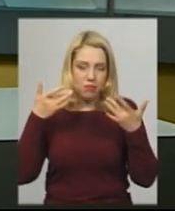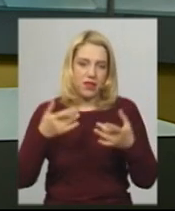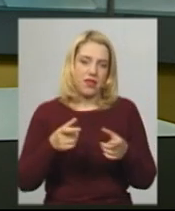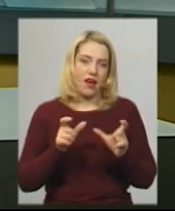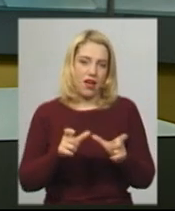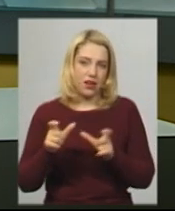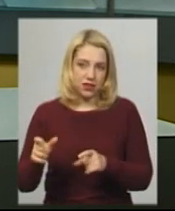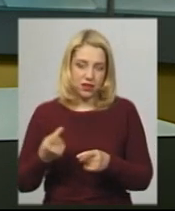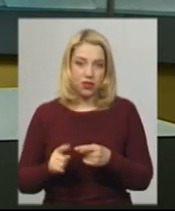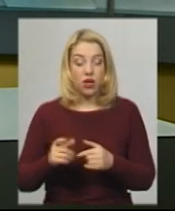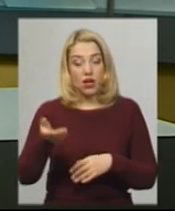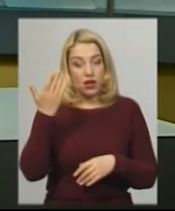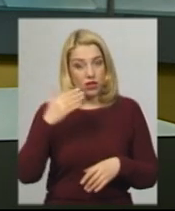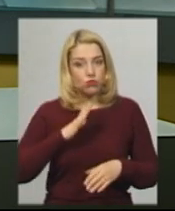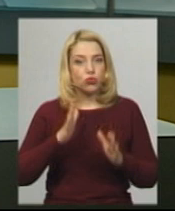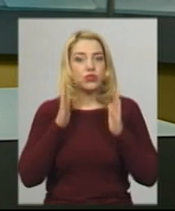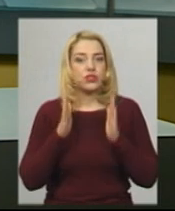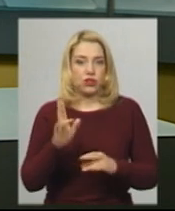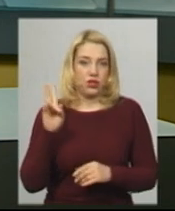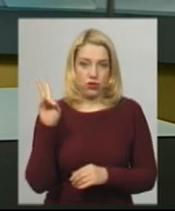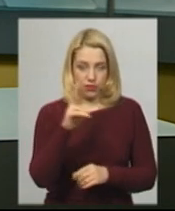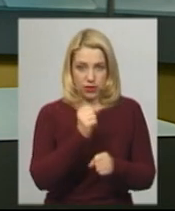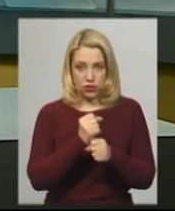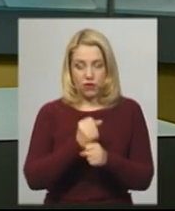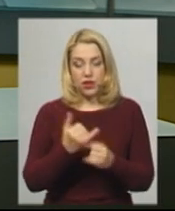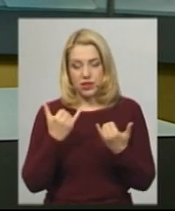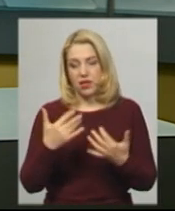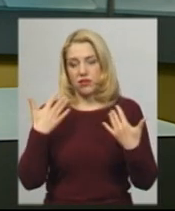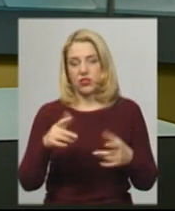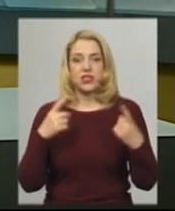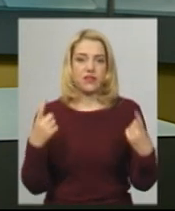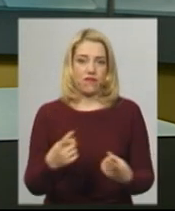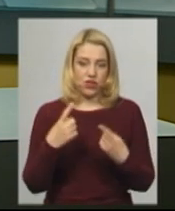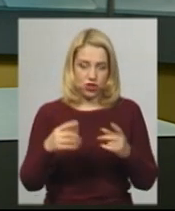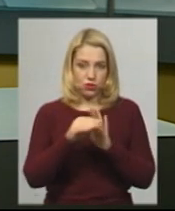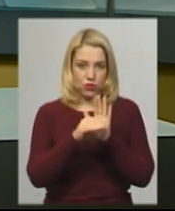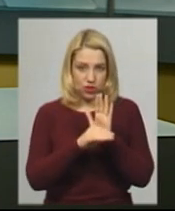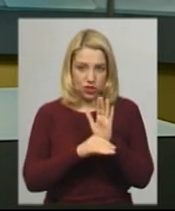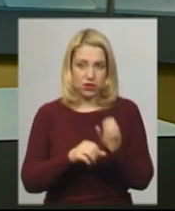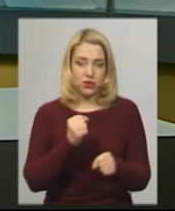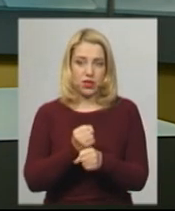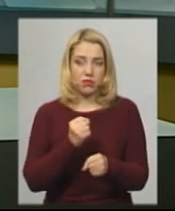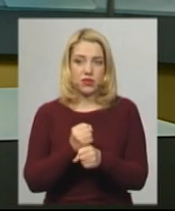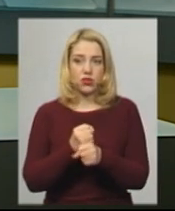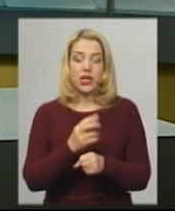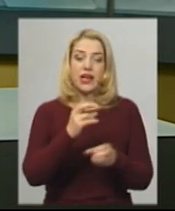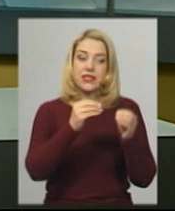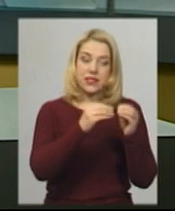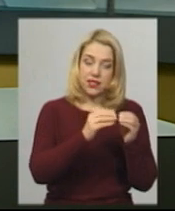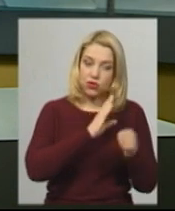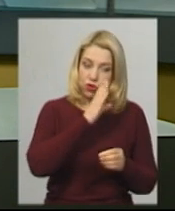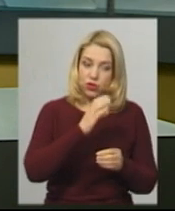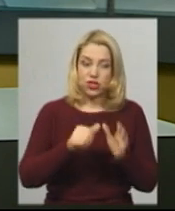курсували лише тролейбуси. Зараз вони працюють у звичному режимі, а з 10 до 11 ранку і з 16 до 19